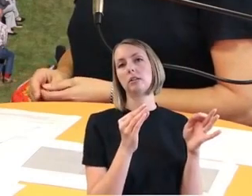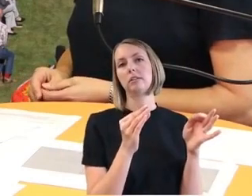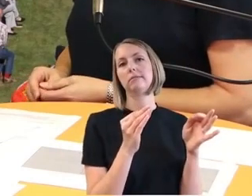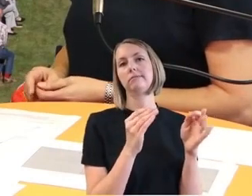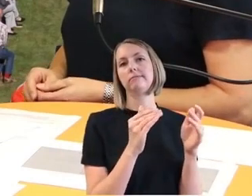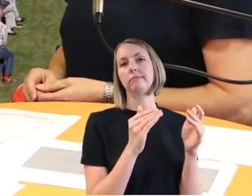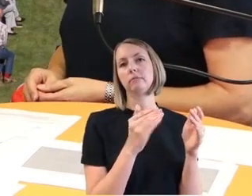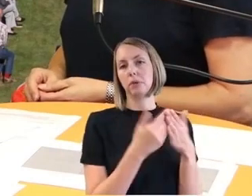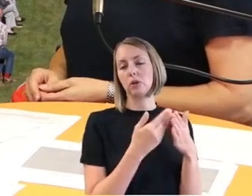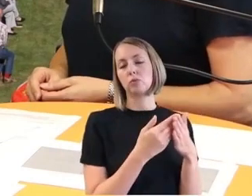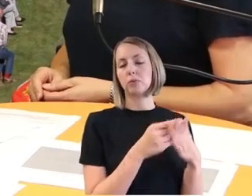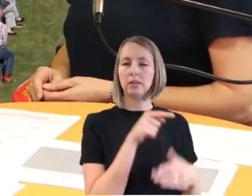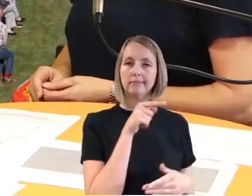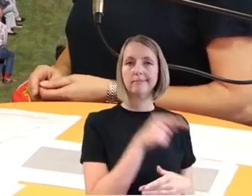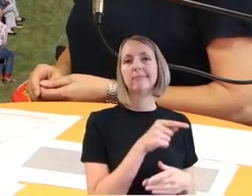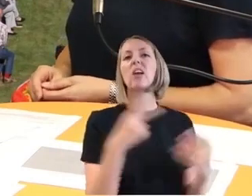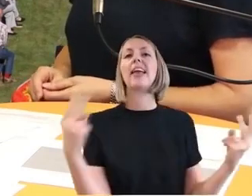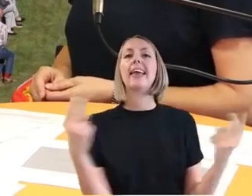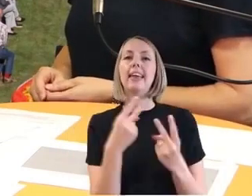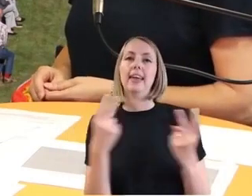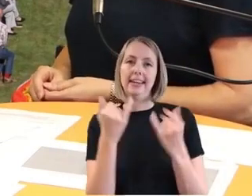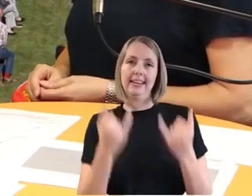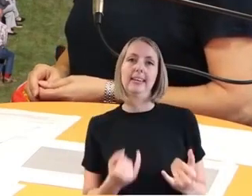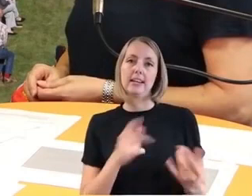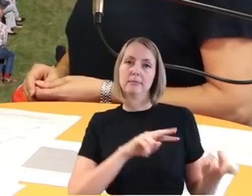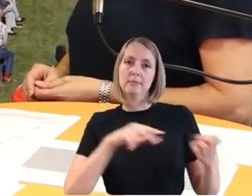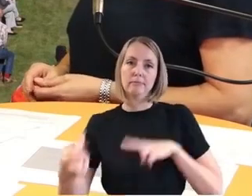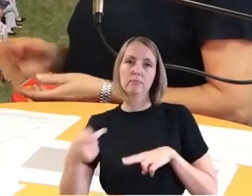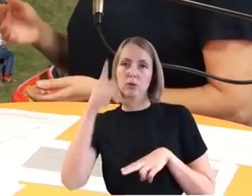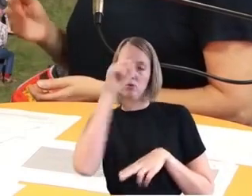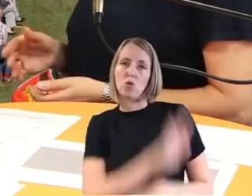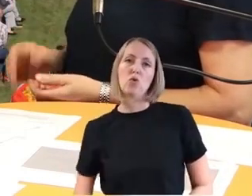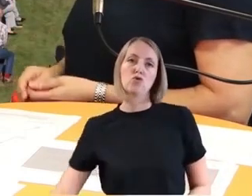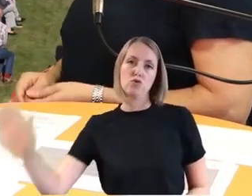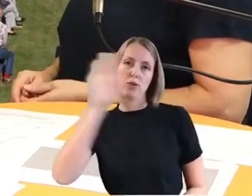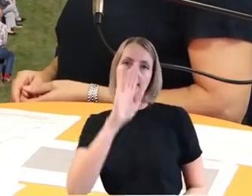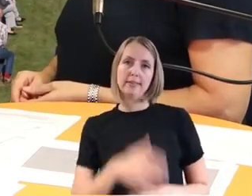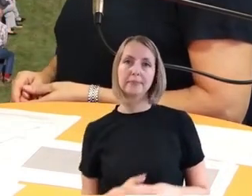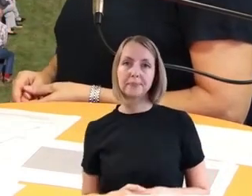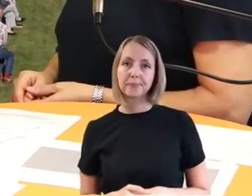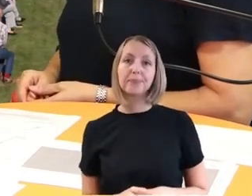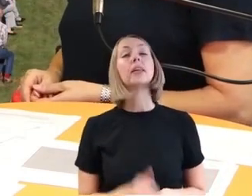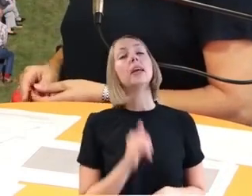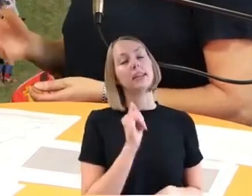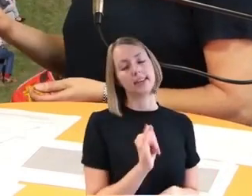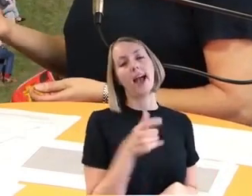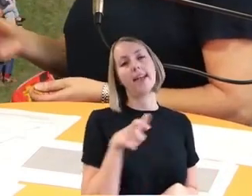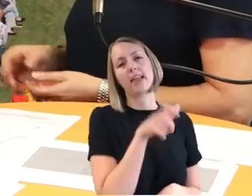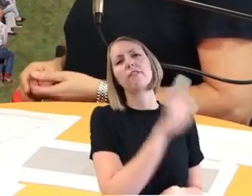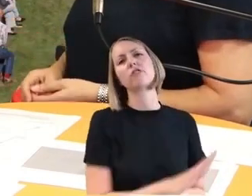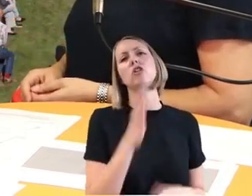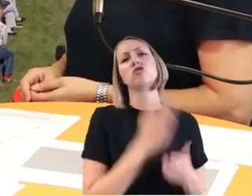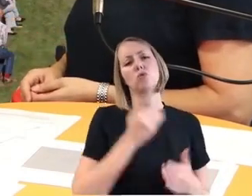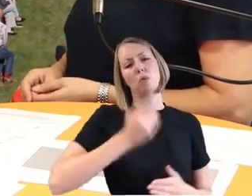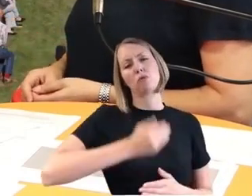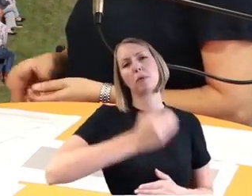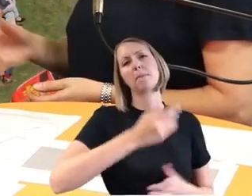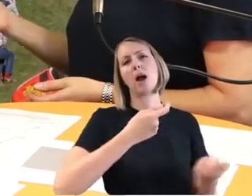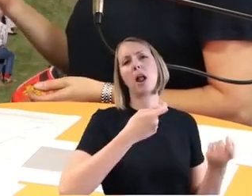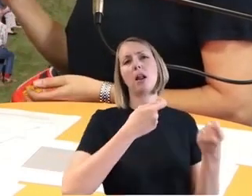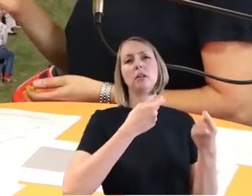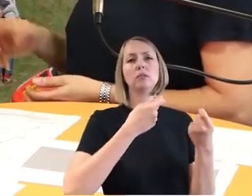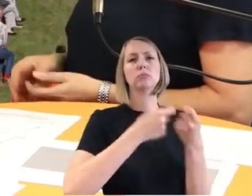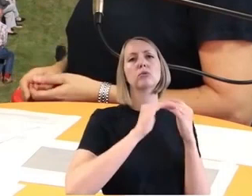es gibt ja auch, es gab schon einige landesweite Warntage, auch in NRW. Wir wissen aber, andere Länder haben es auch